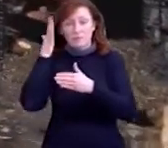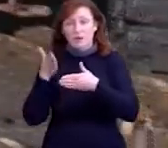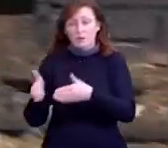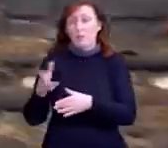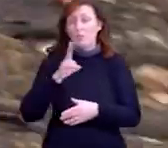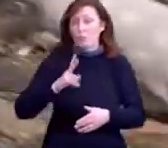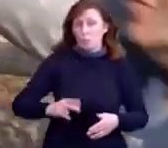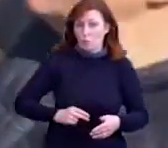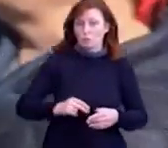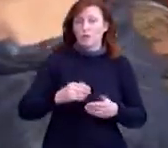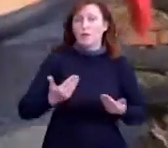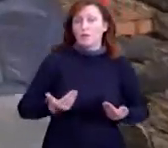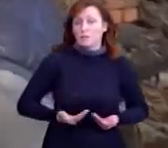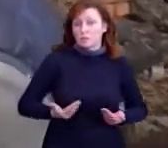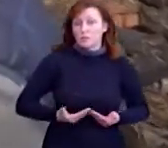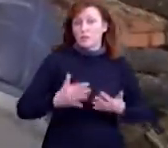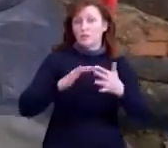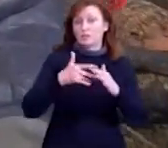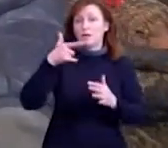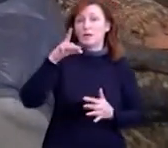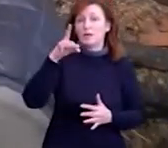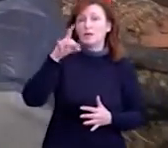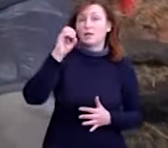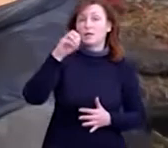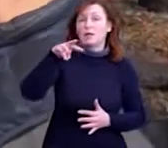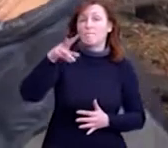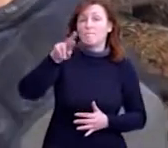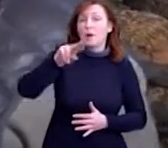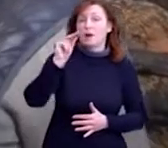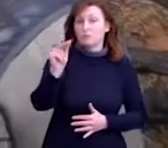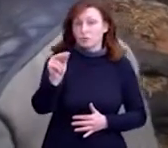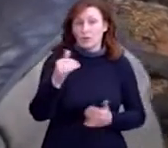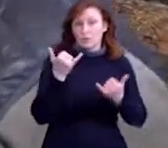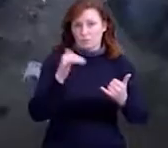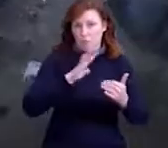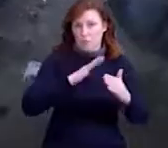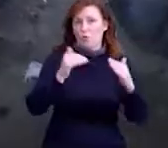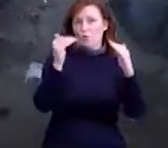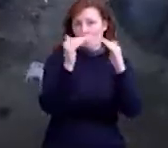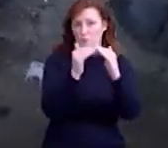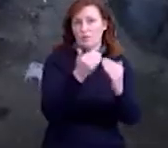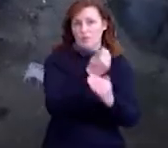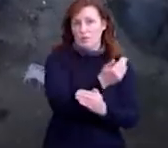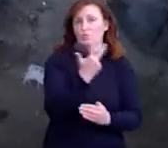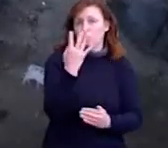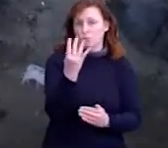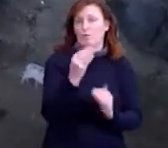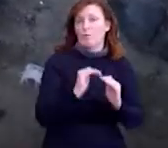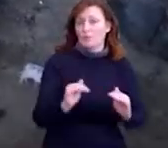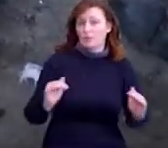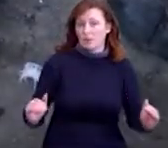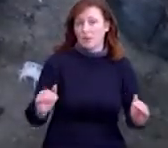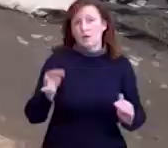Жителька села Грем'яч Віра Хміль показує згарище, яке до сьогоднішнього дня було домівкою для неї та її чотирьох дітей.